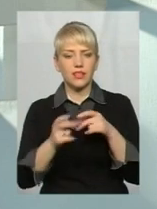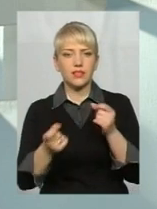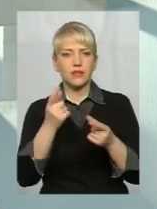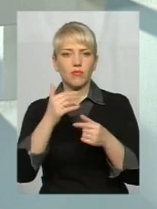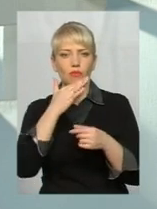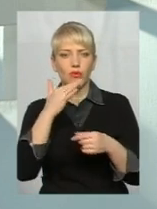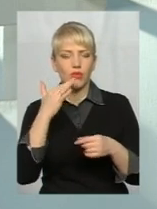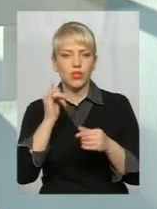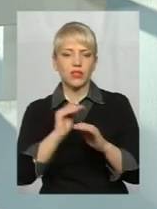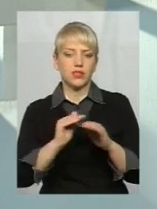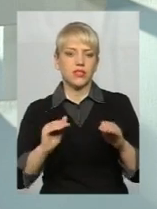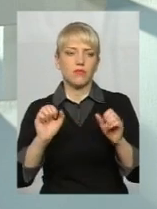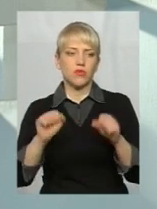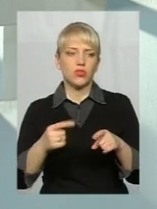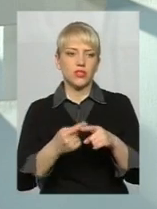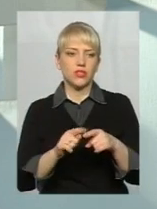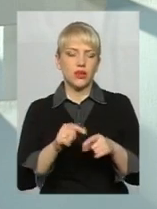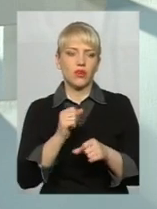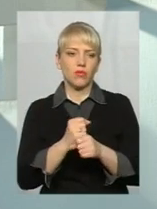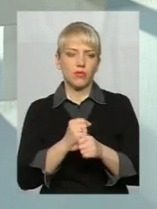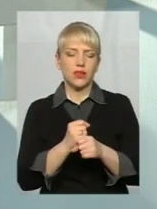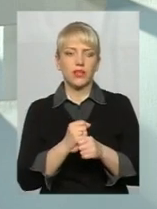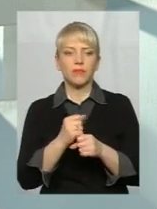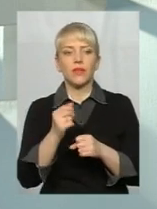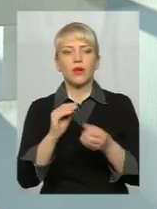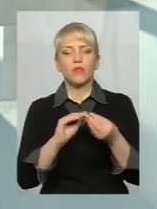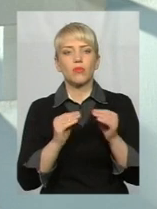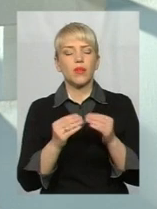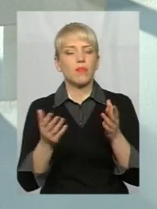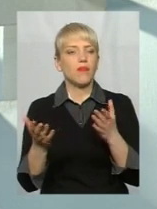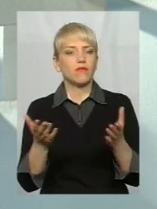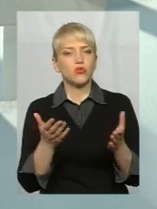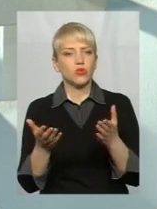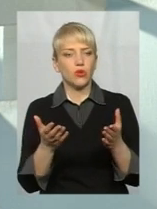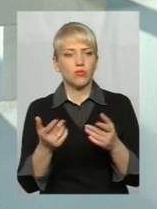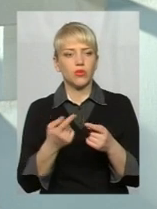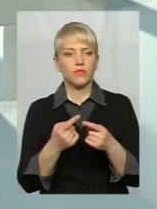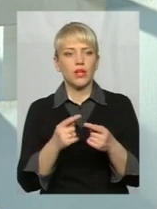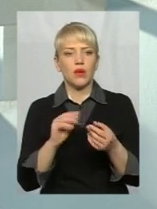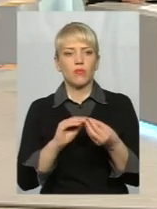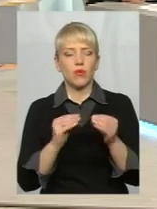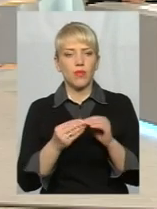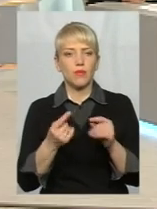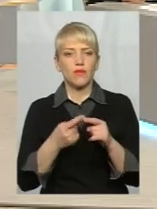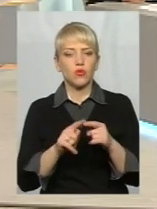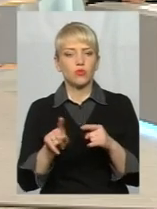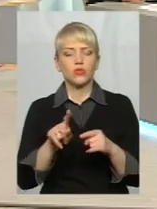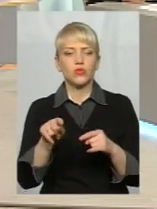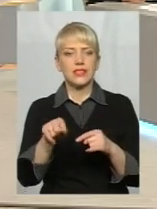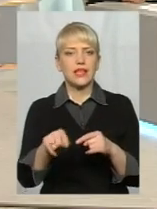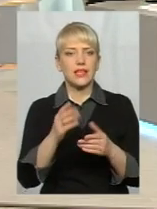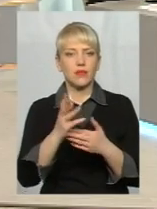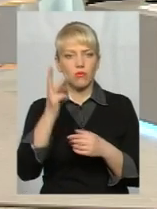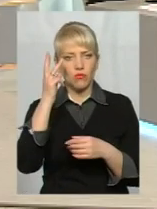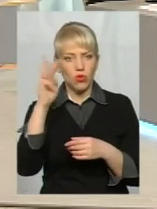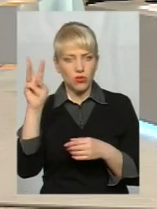робити, і через деякий час, можливо, це переросте. Проблема в чому? В тому, що це стає модно. І якщо раніше, наприклад,